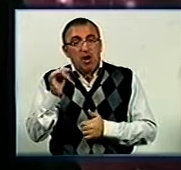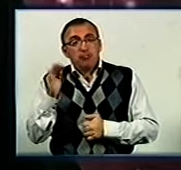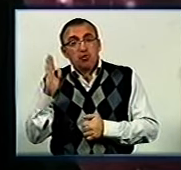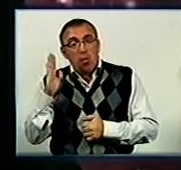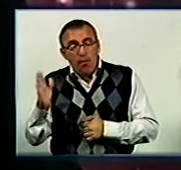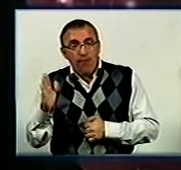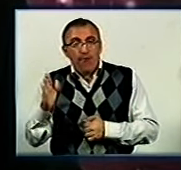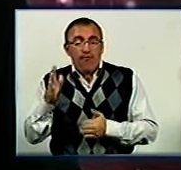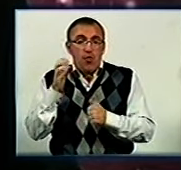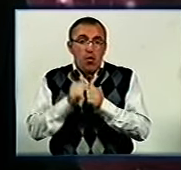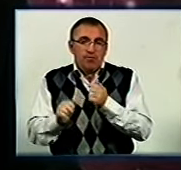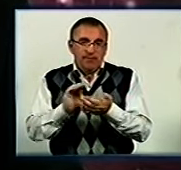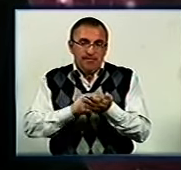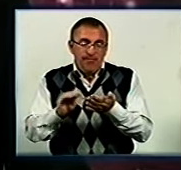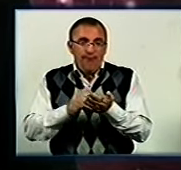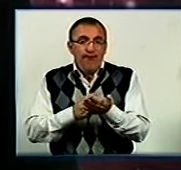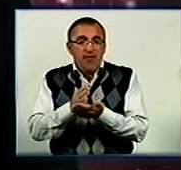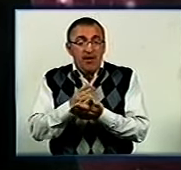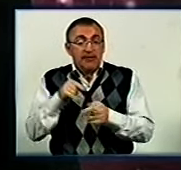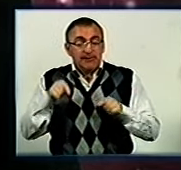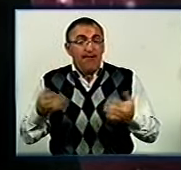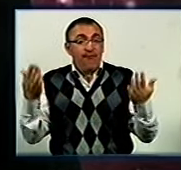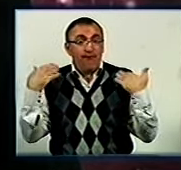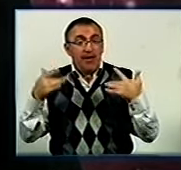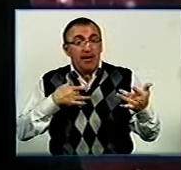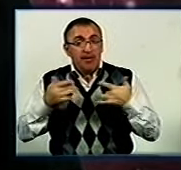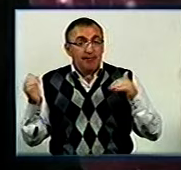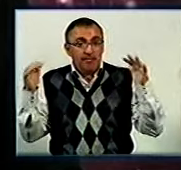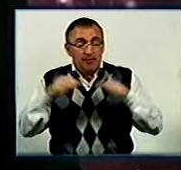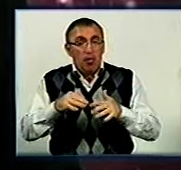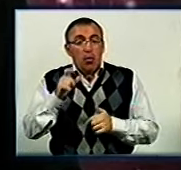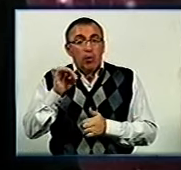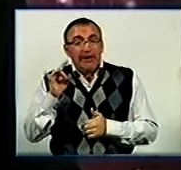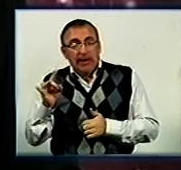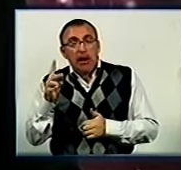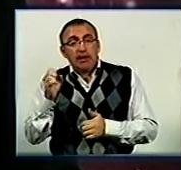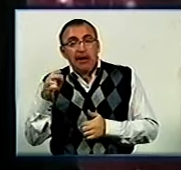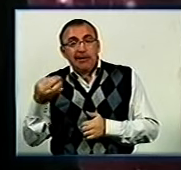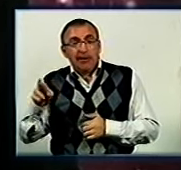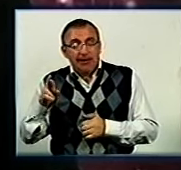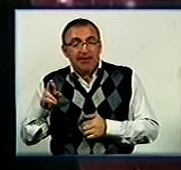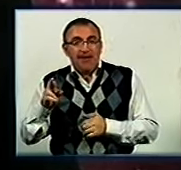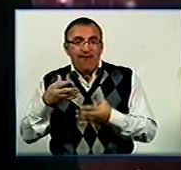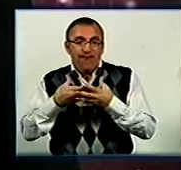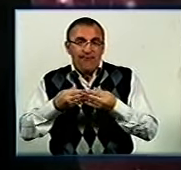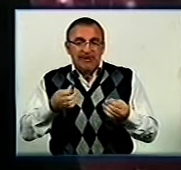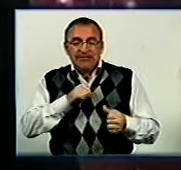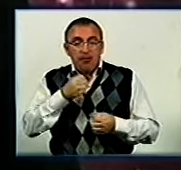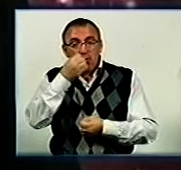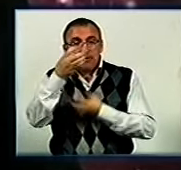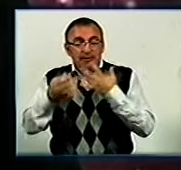щоденник актора-ветерана. Цими вихідними театрали зібралися на хуторі «Надія». Право відкрити «Вересневі самоцвіти» надали